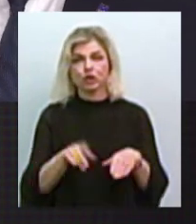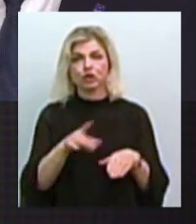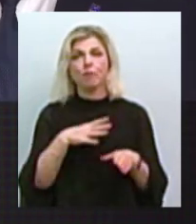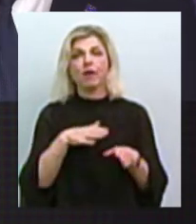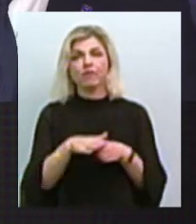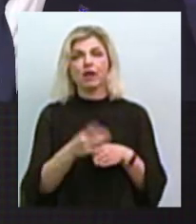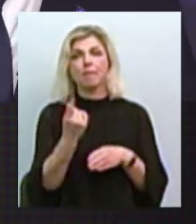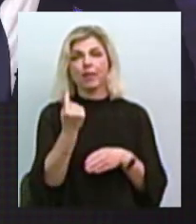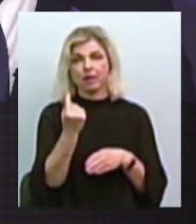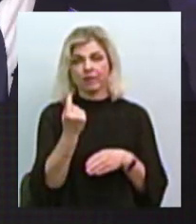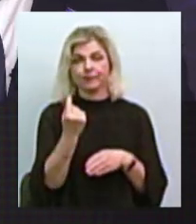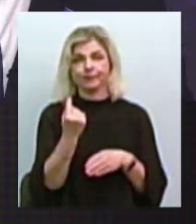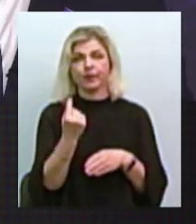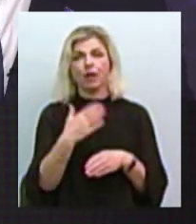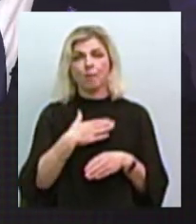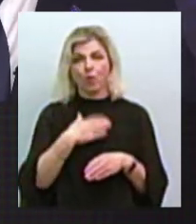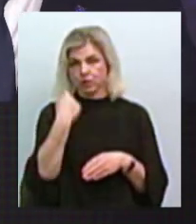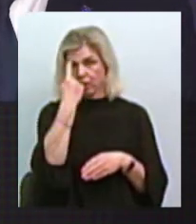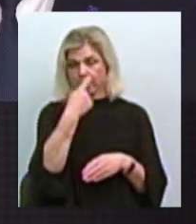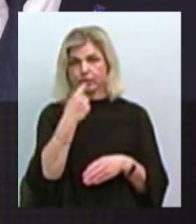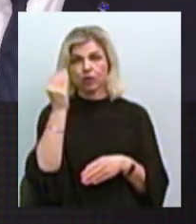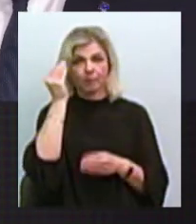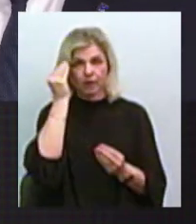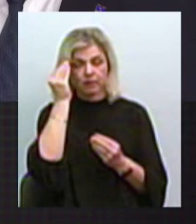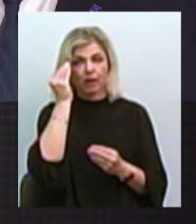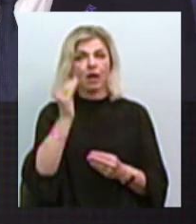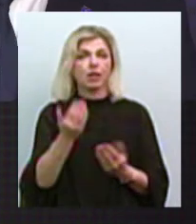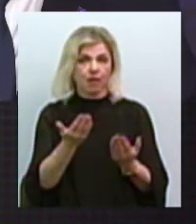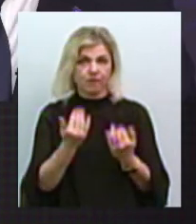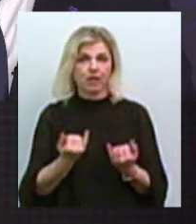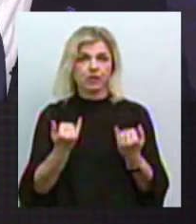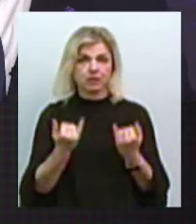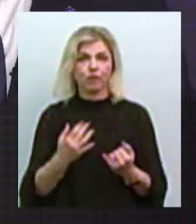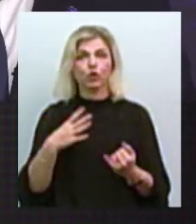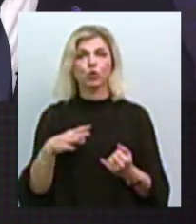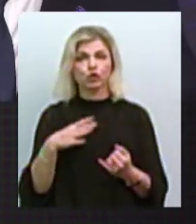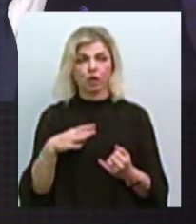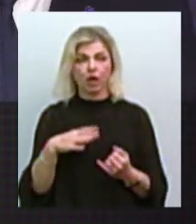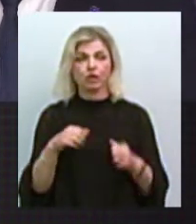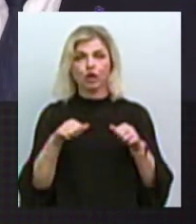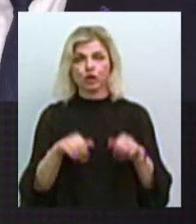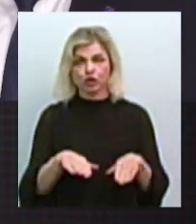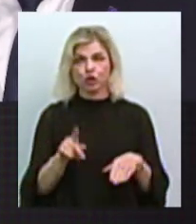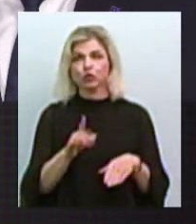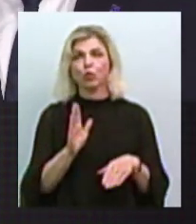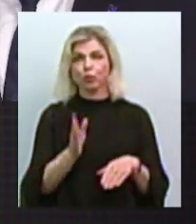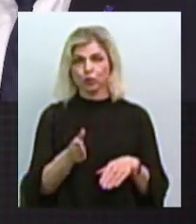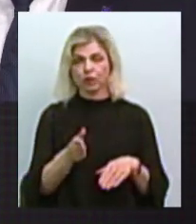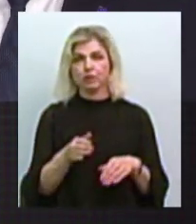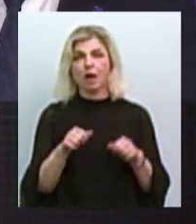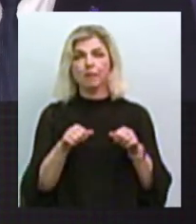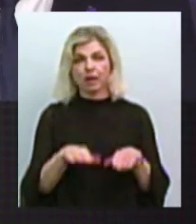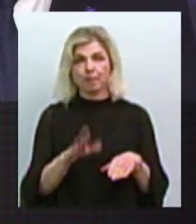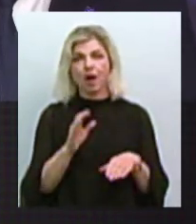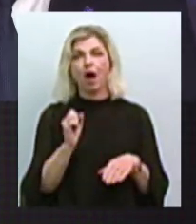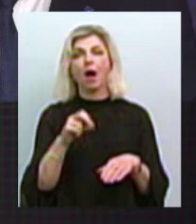першій інстанції, моя власна позиція, що давайте сьогодні дочекаємось уже рішення, які будуть прийматися